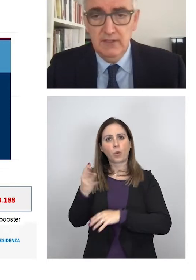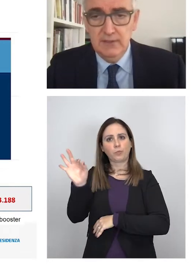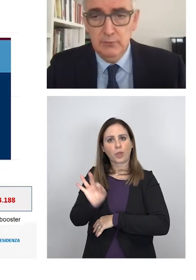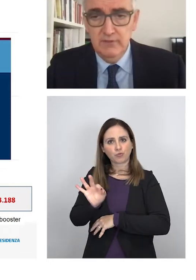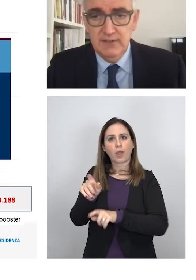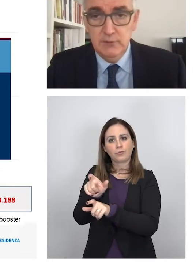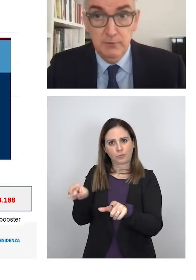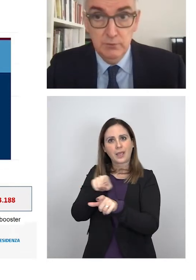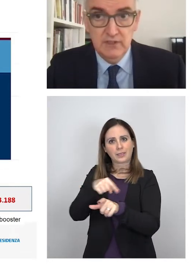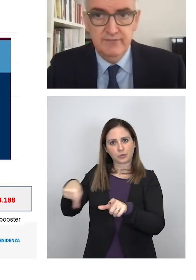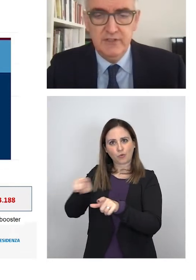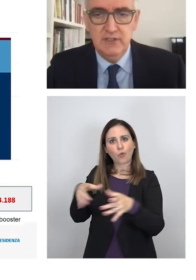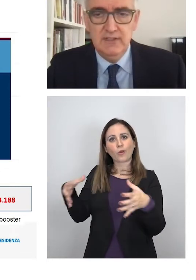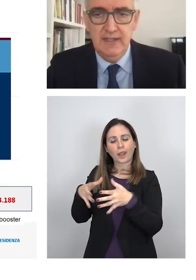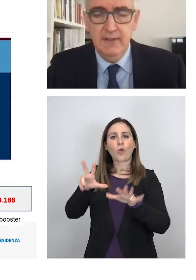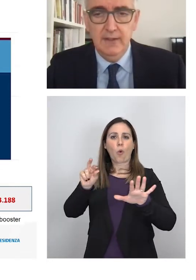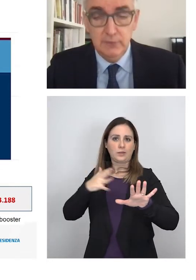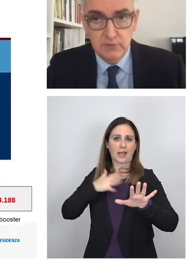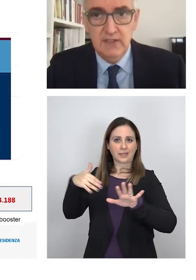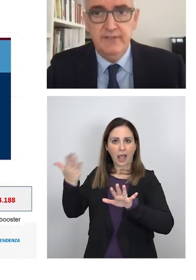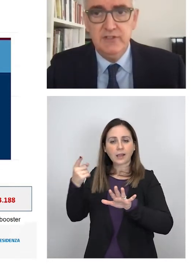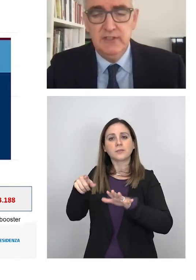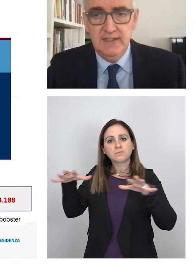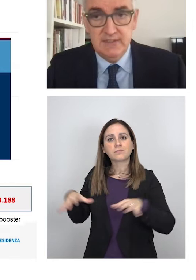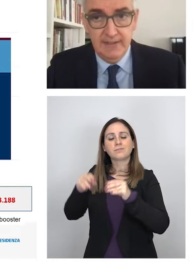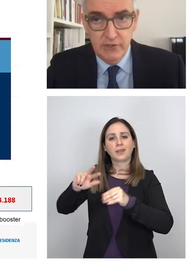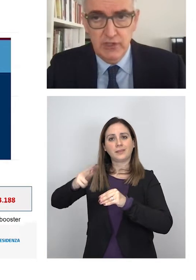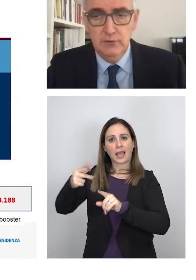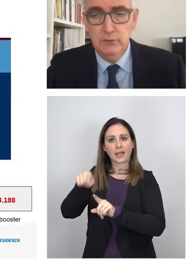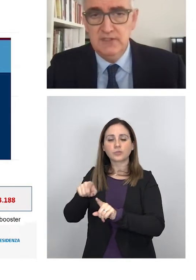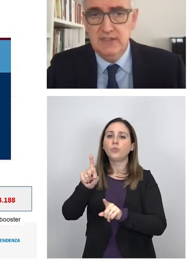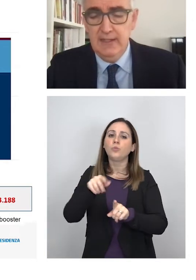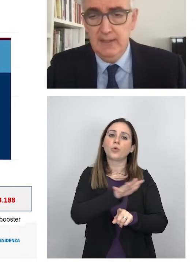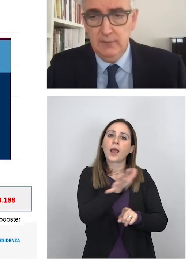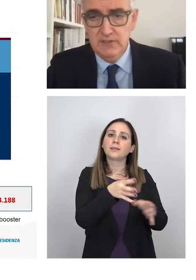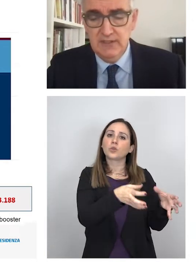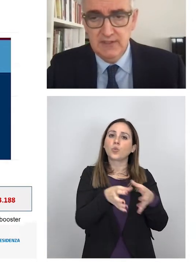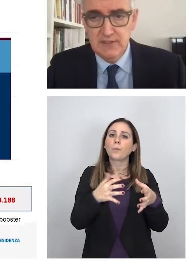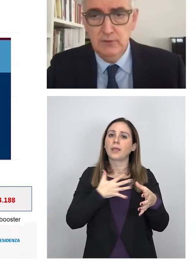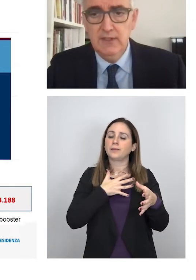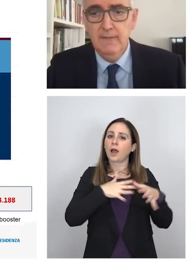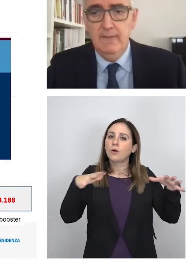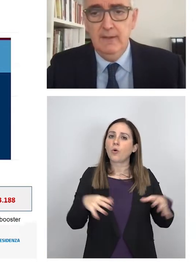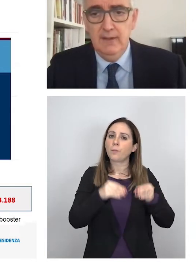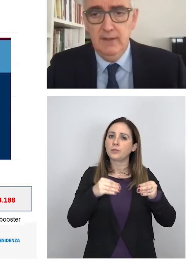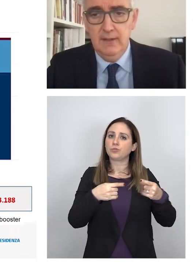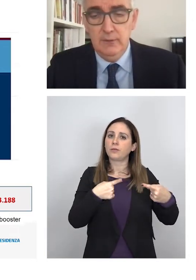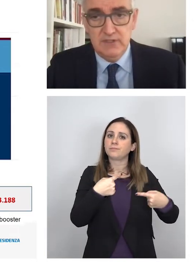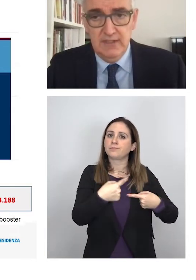contestualmente come vedete un po' le fasce d'età in tutte le fasce d'età sta crescendo questa attenzione